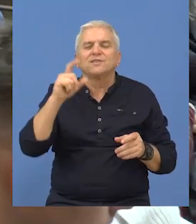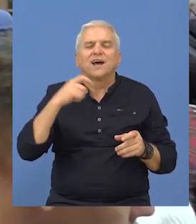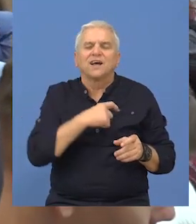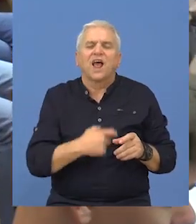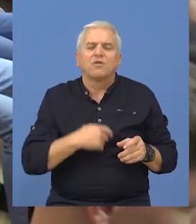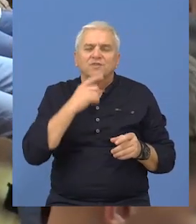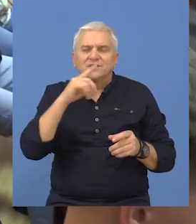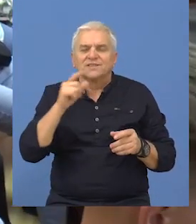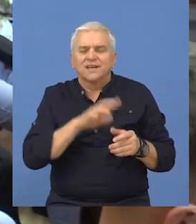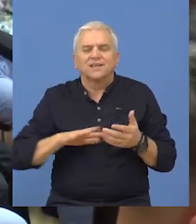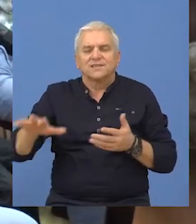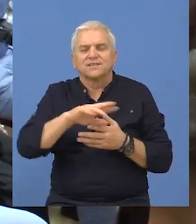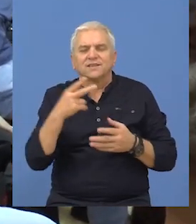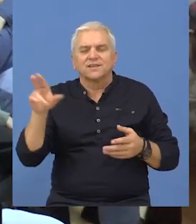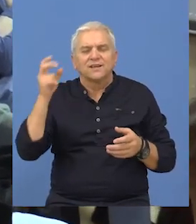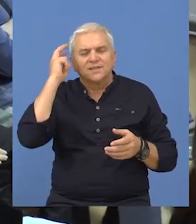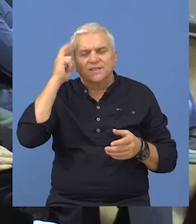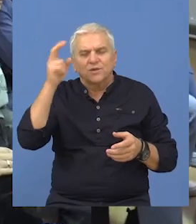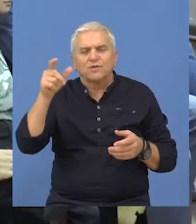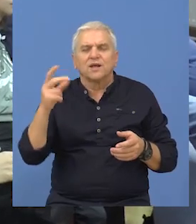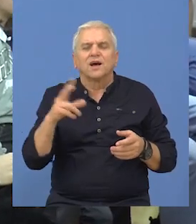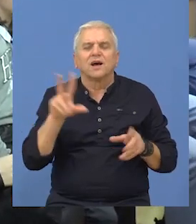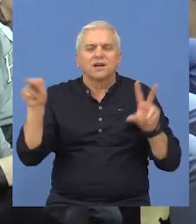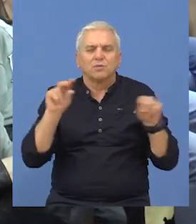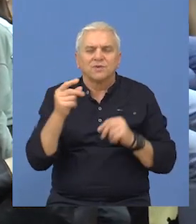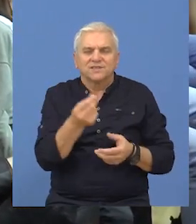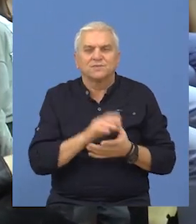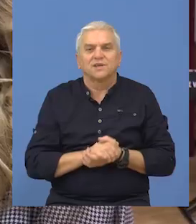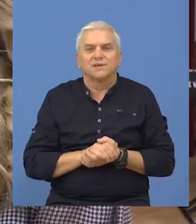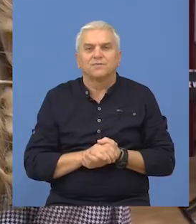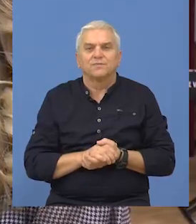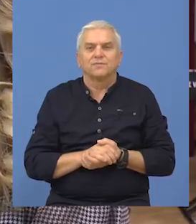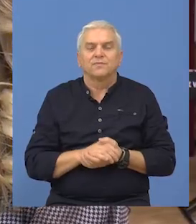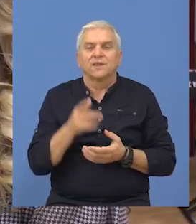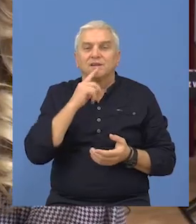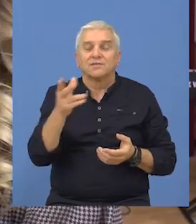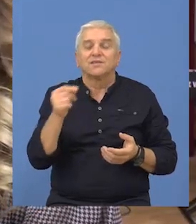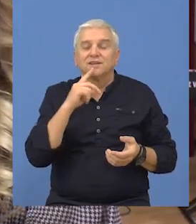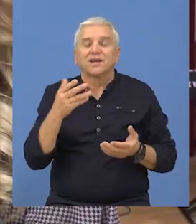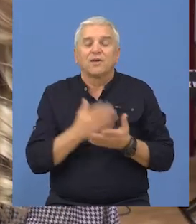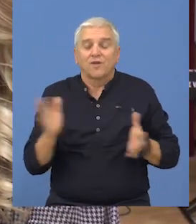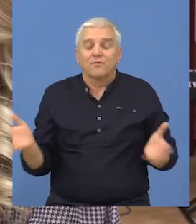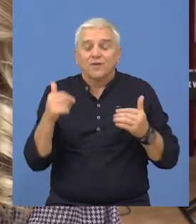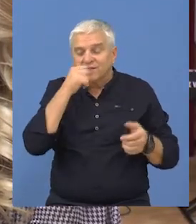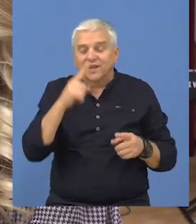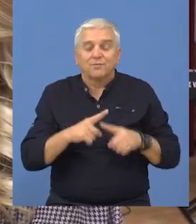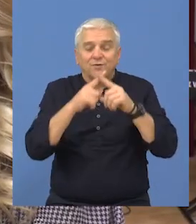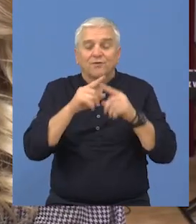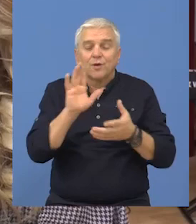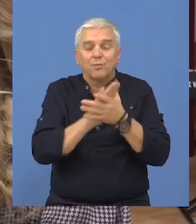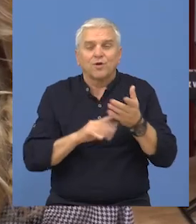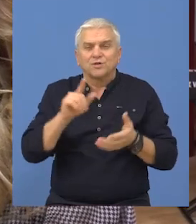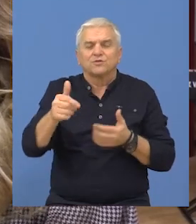Kragujevca, ali i iz regiona Crne Gore i Republike Srpske. Ono što nas je prvenstvo motivisalo da